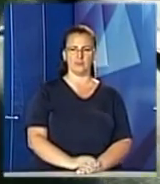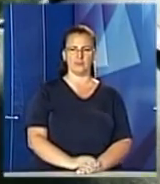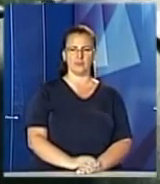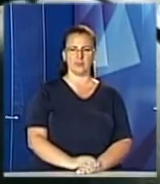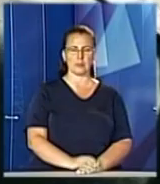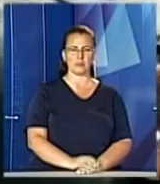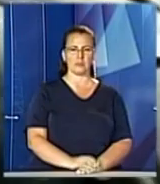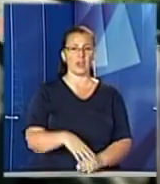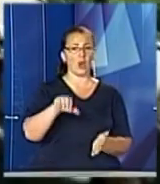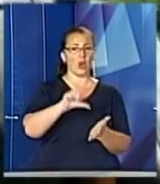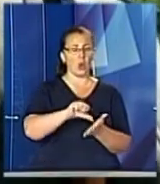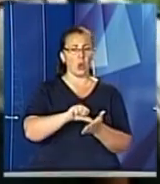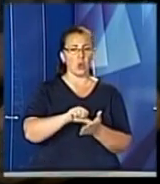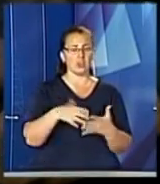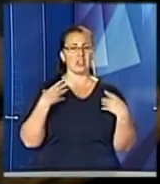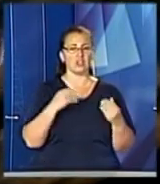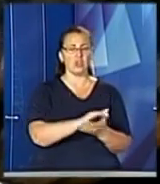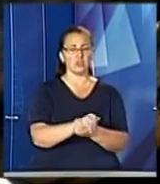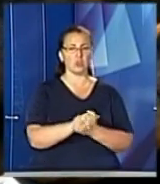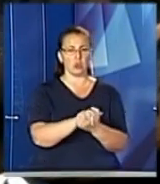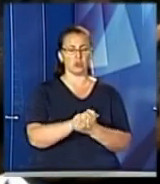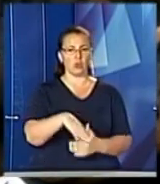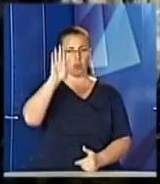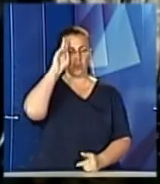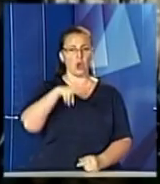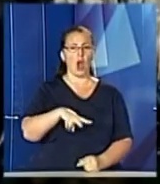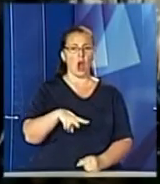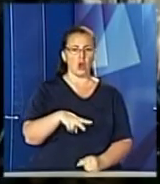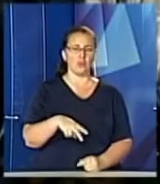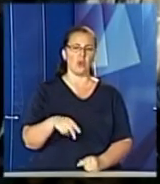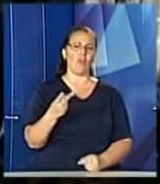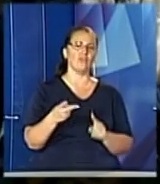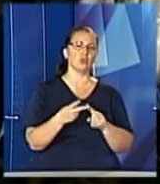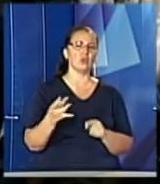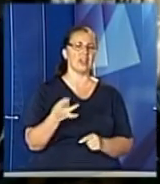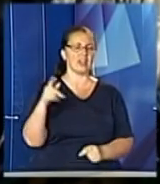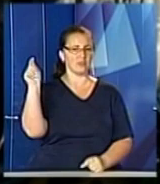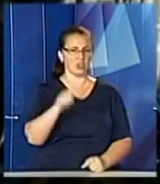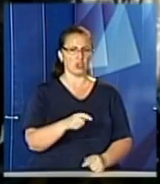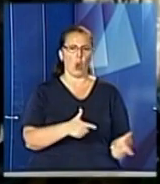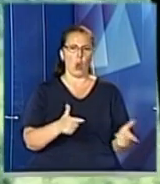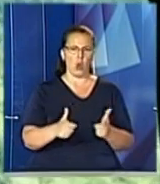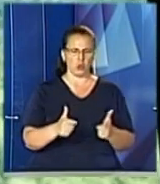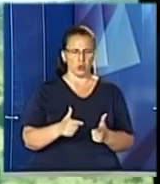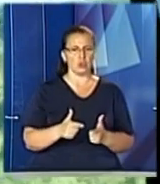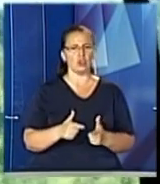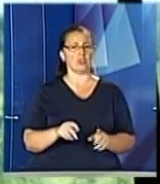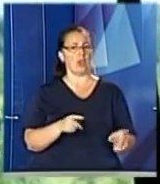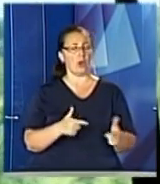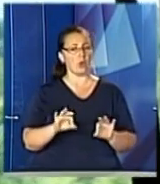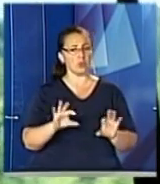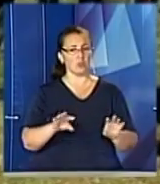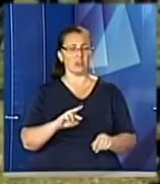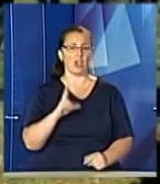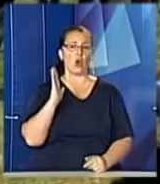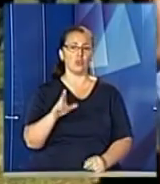Симпатирь львівського товариства «Пам'ять» Любомир вже вдруге приїжджає у Старяву. Готуючись до реконструкції боїв, розповідає, як разом з іншими учасниками будуть